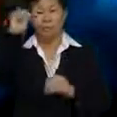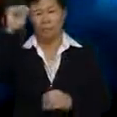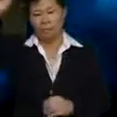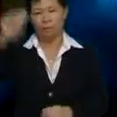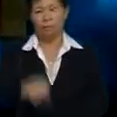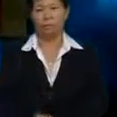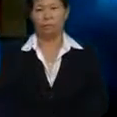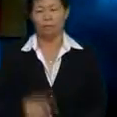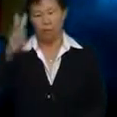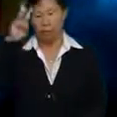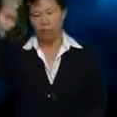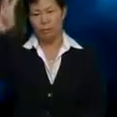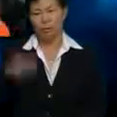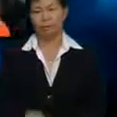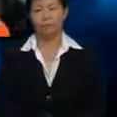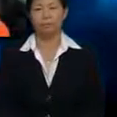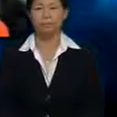Waalaikumsalam